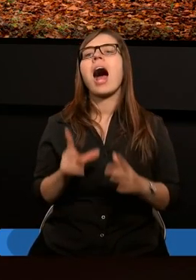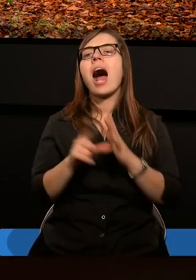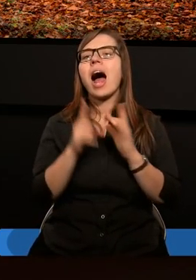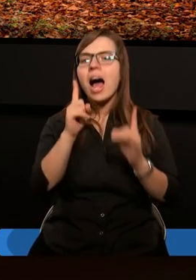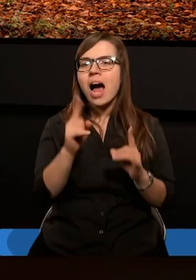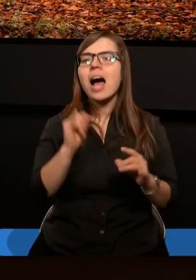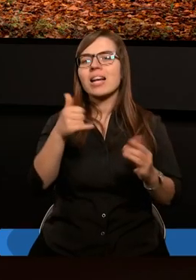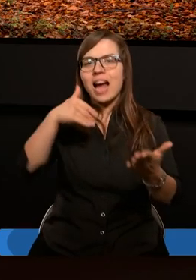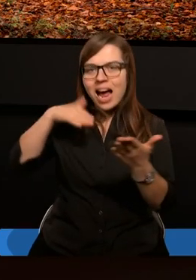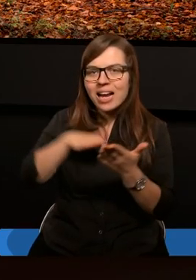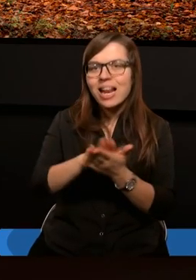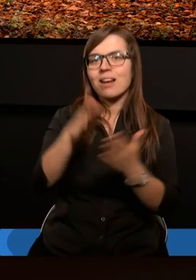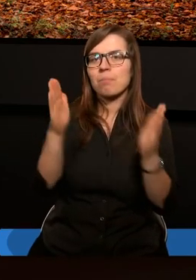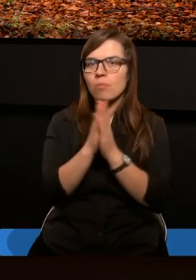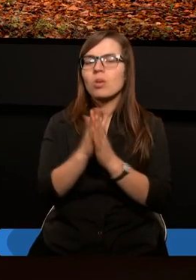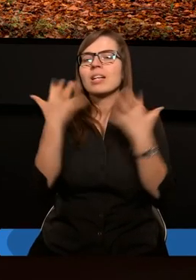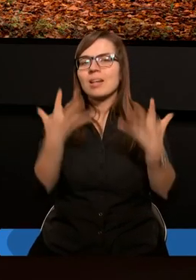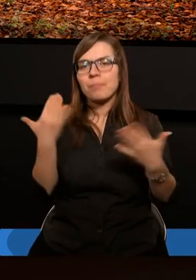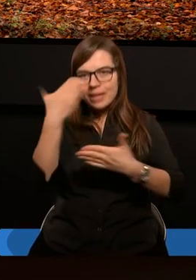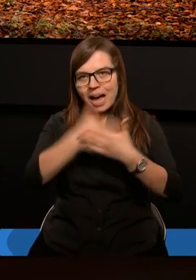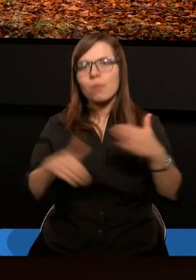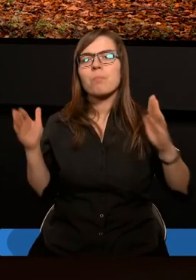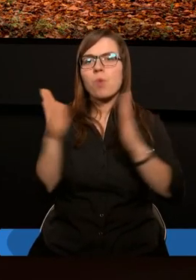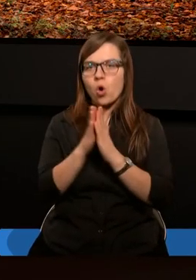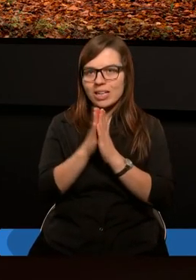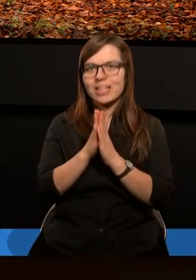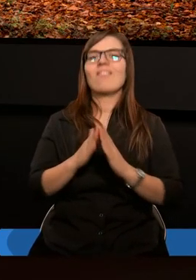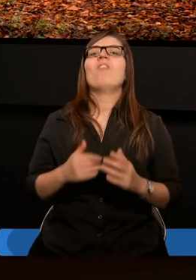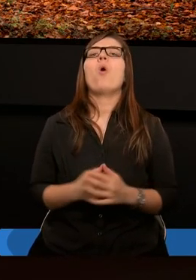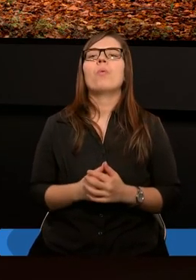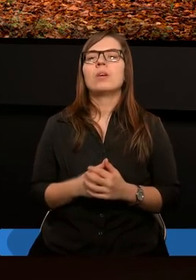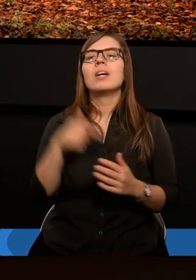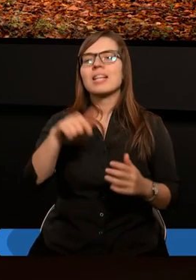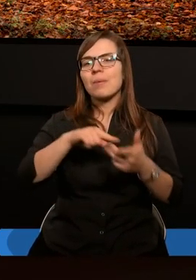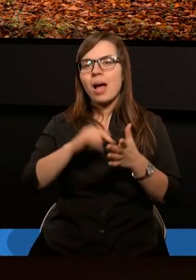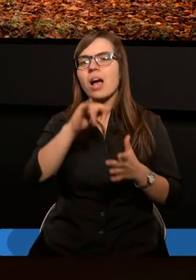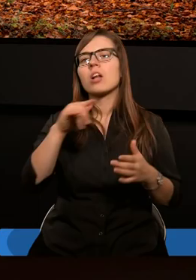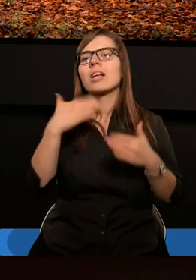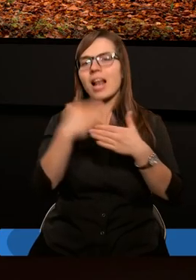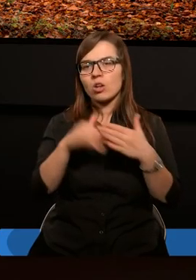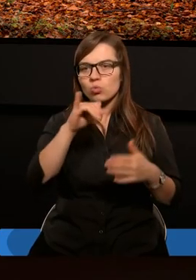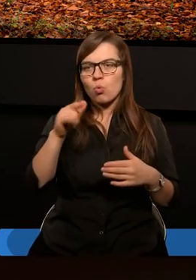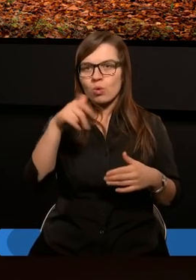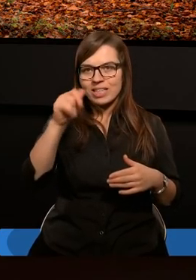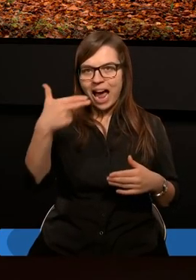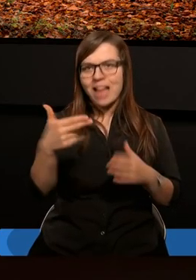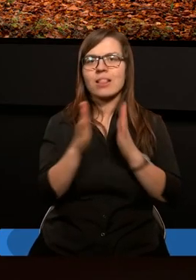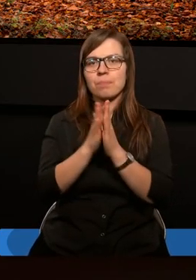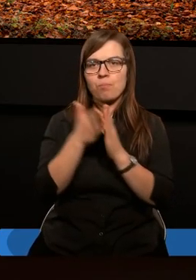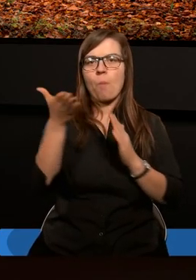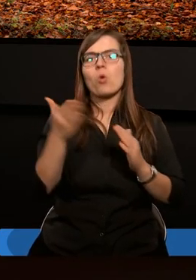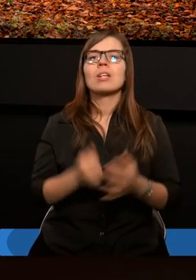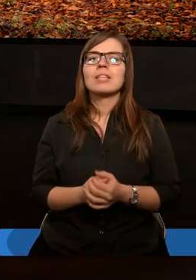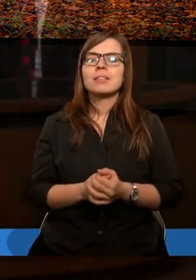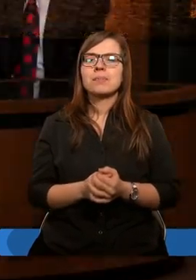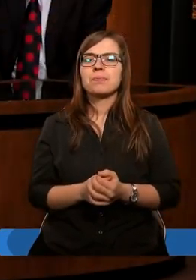ale tak jak zaczęliśmy, tak chcemy skończyć modlitwą. Tym razem modlitwą z Julianem.